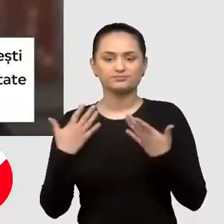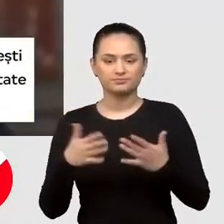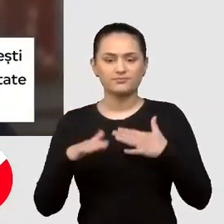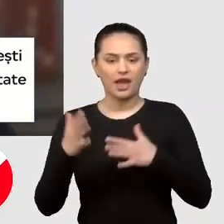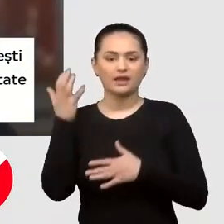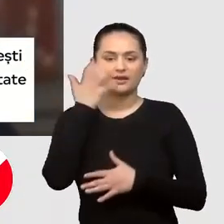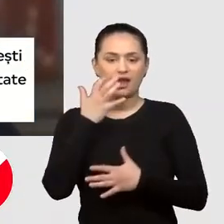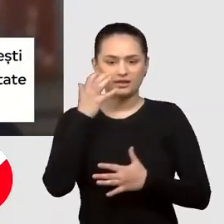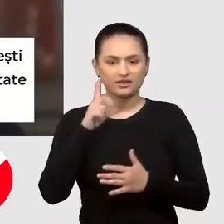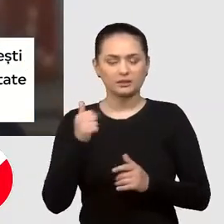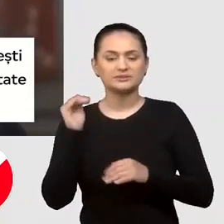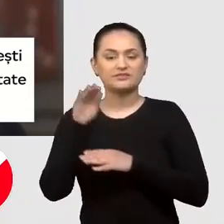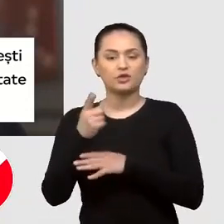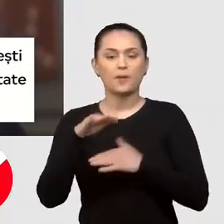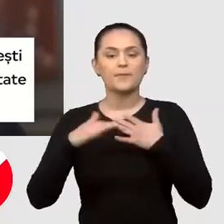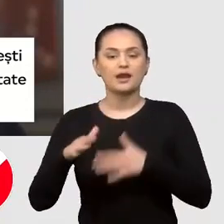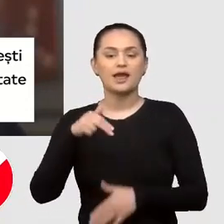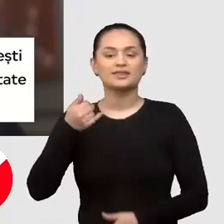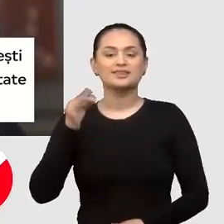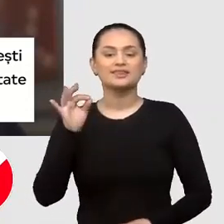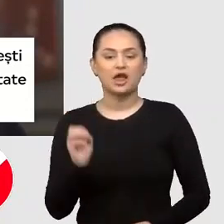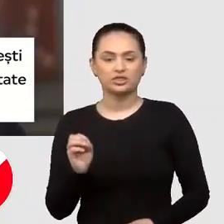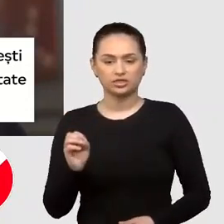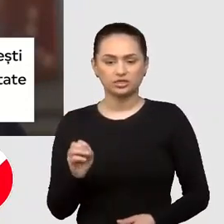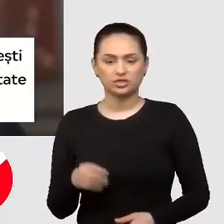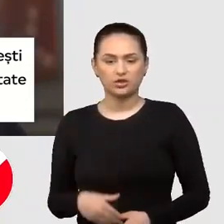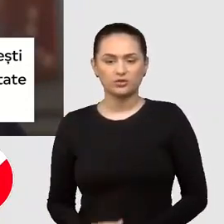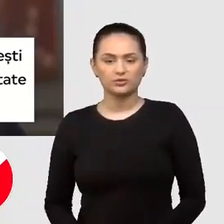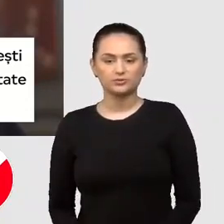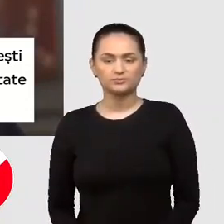cea a devenit sea NATO.